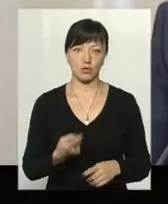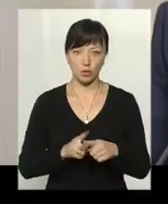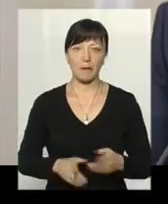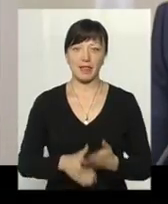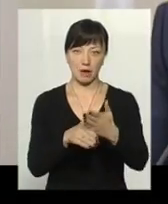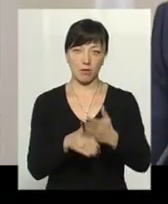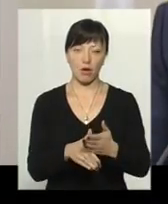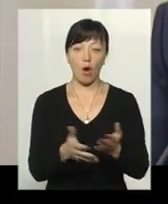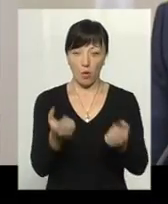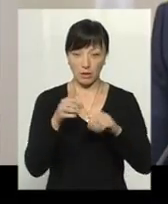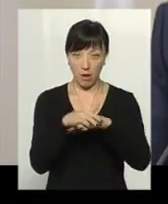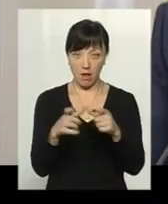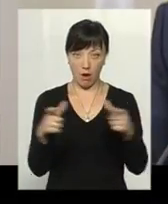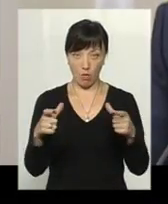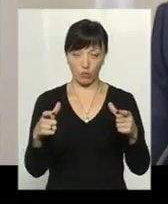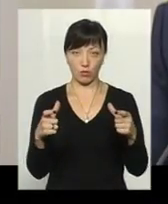Отримують рахунок,